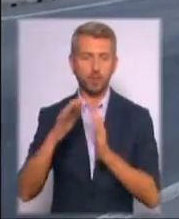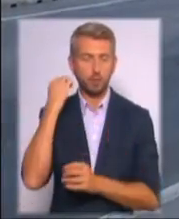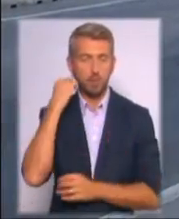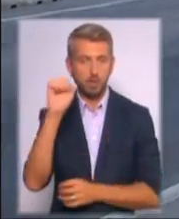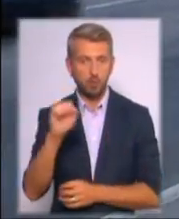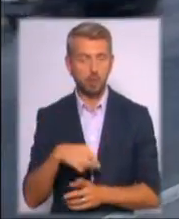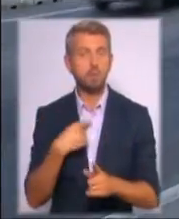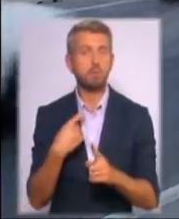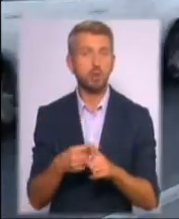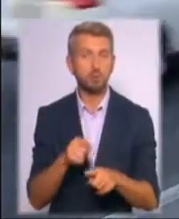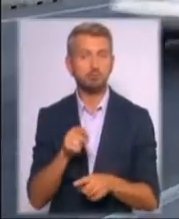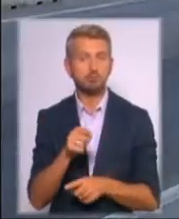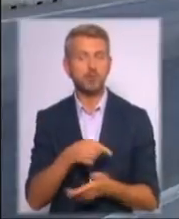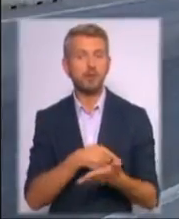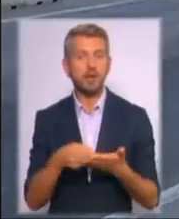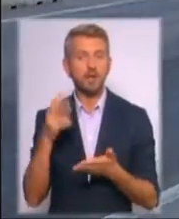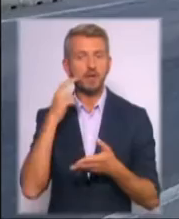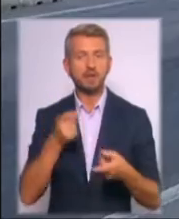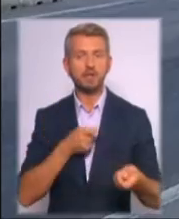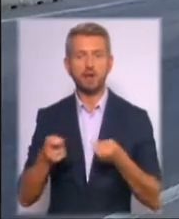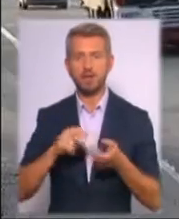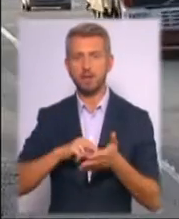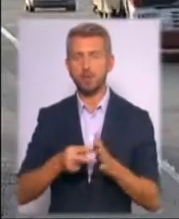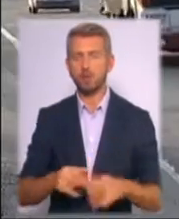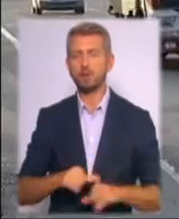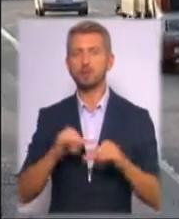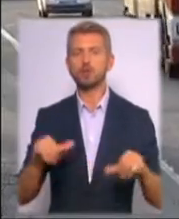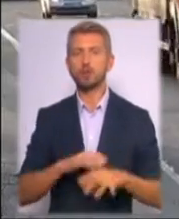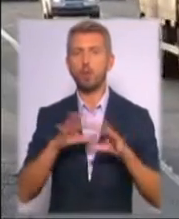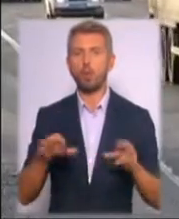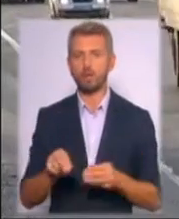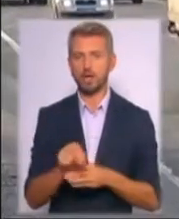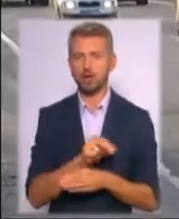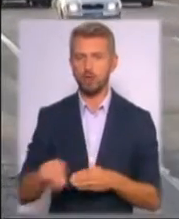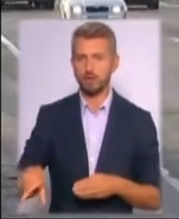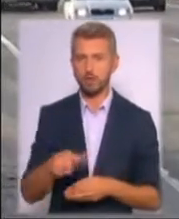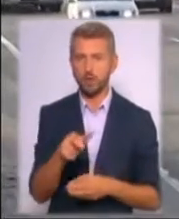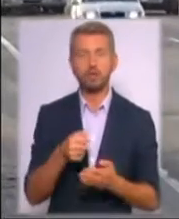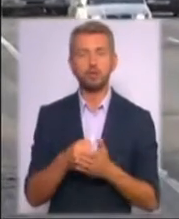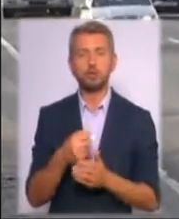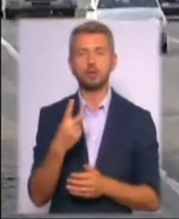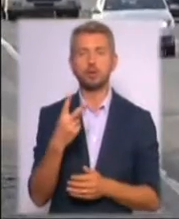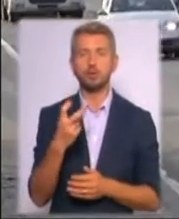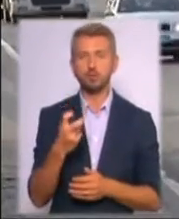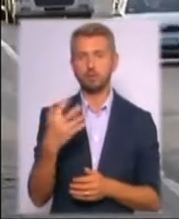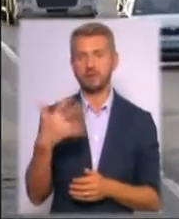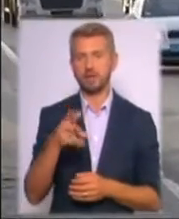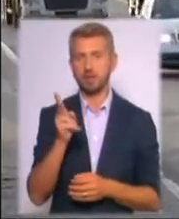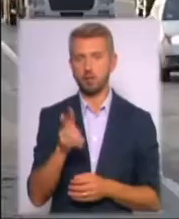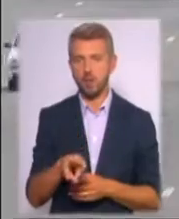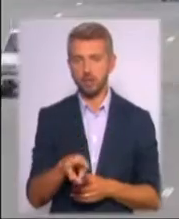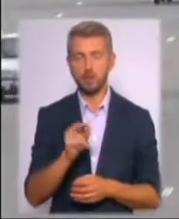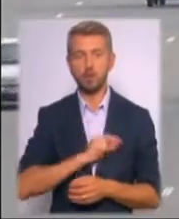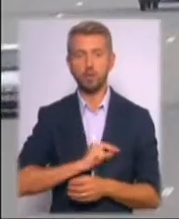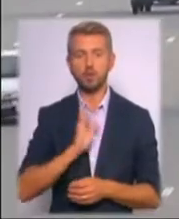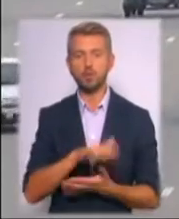зазначив Кличко, столична влада планує збільшити обсяг ремонтів дорожнього покриття до 250 кілометрів. Роботи триватимуть